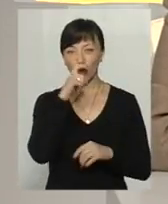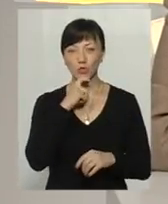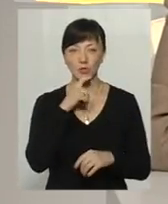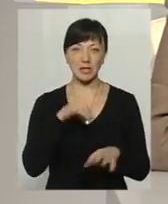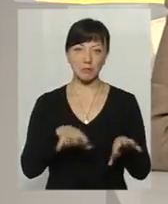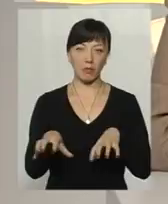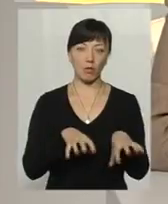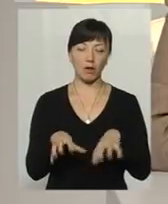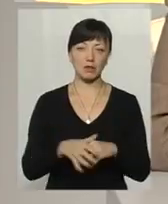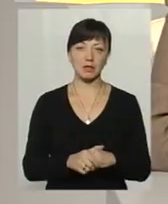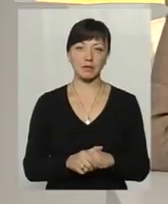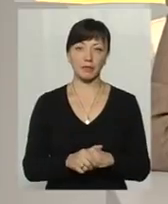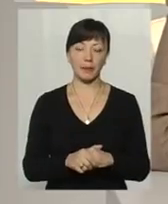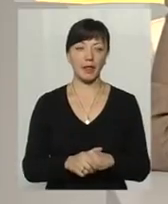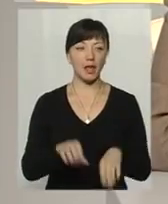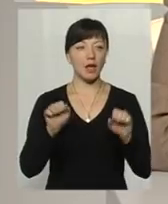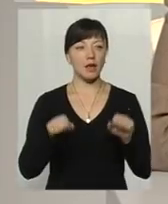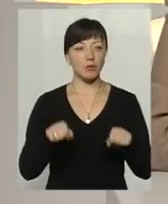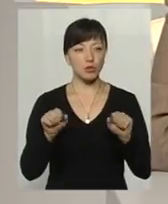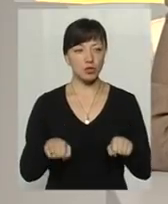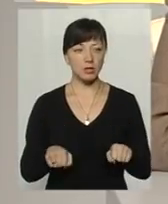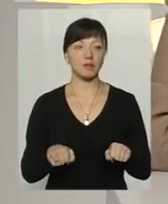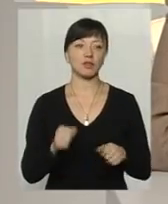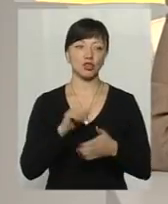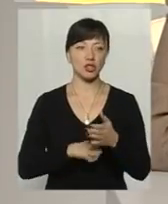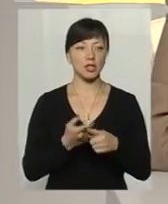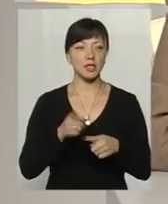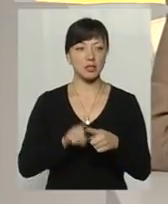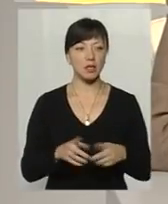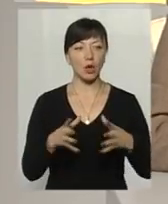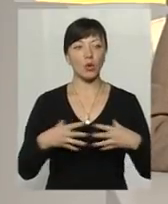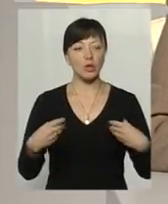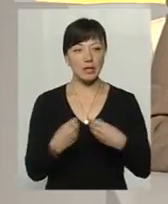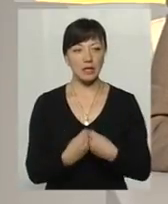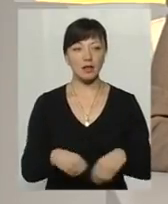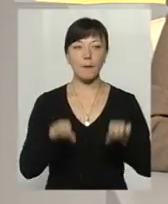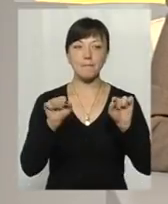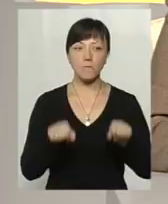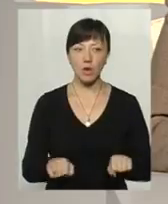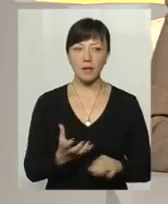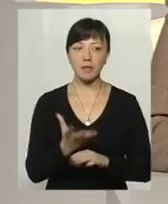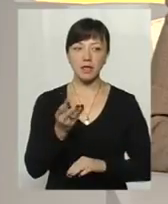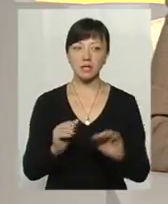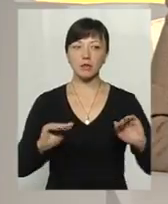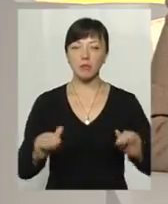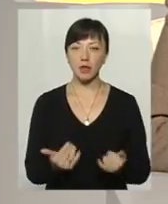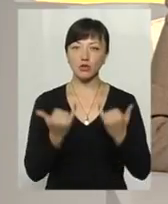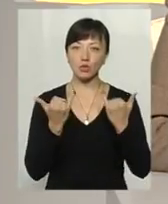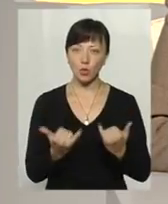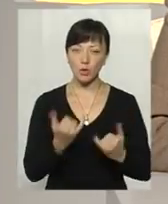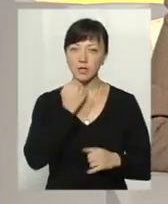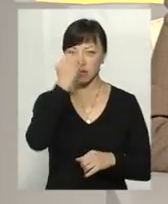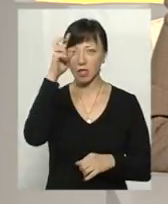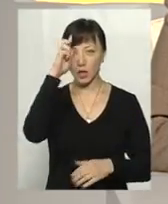навіть спекуляції. І можливо, саме через це родини, які би могли платити менше вже сьогодні завдяки